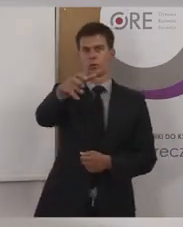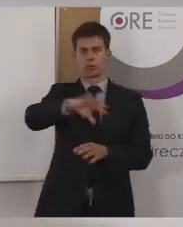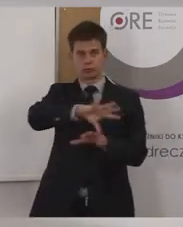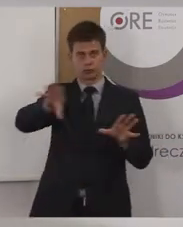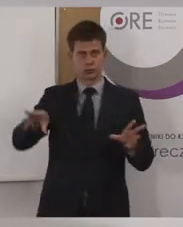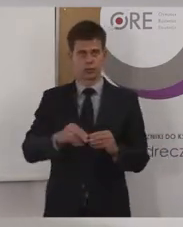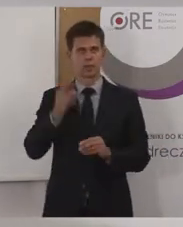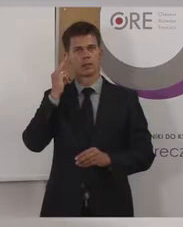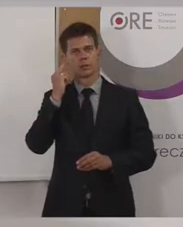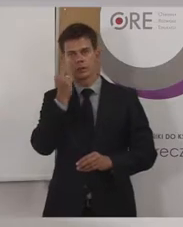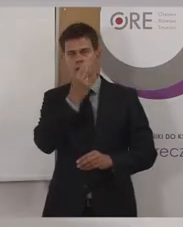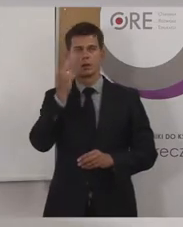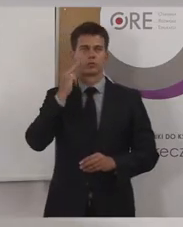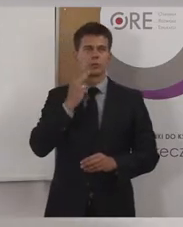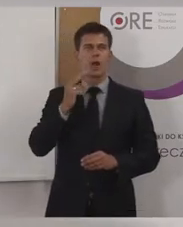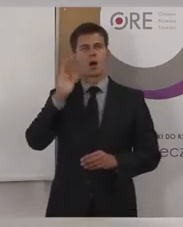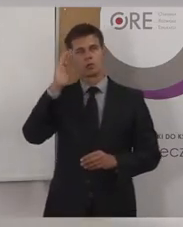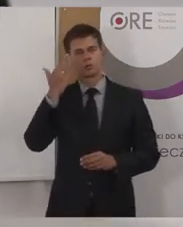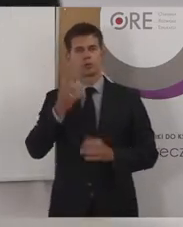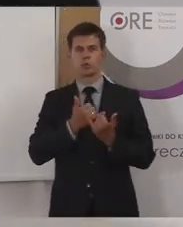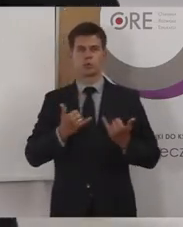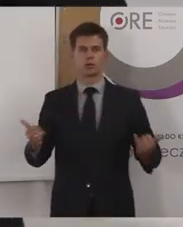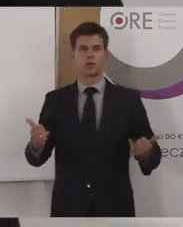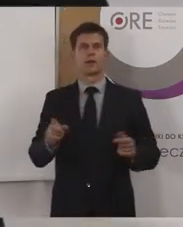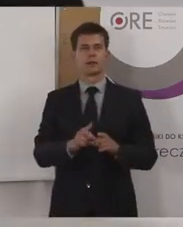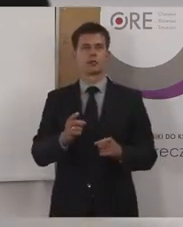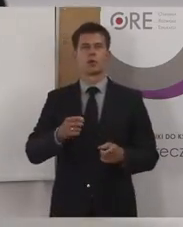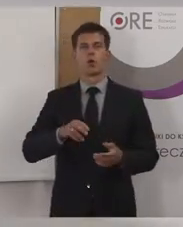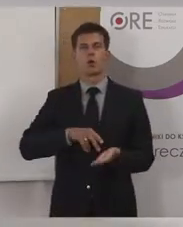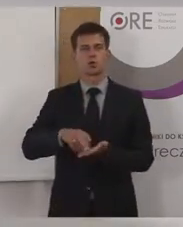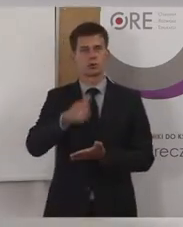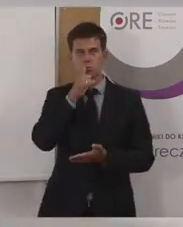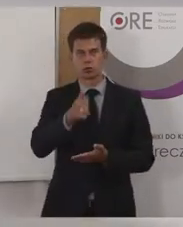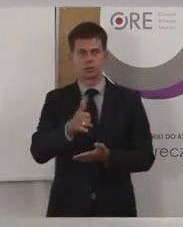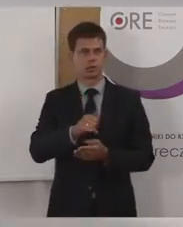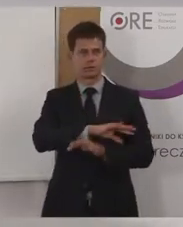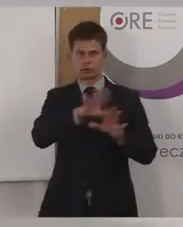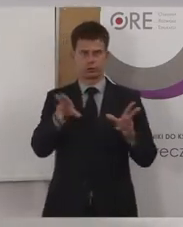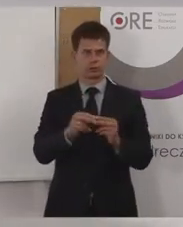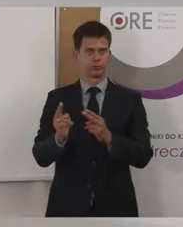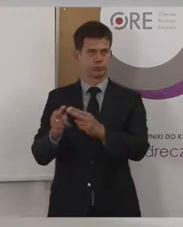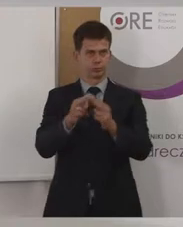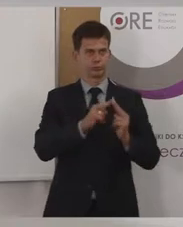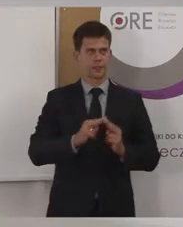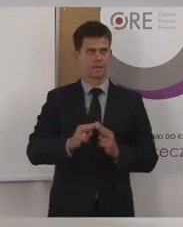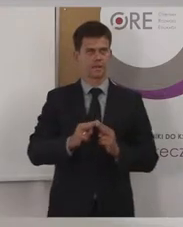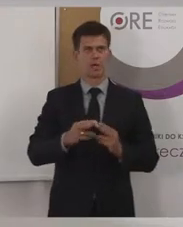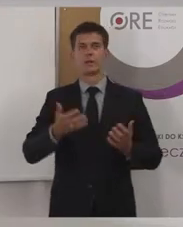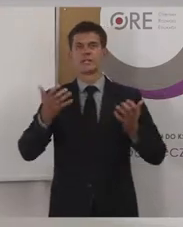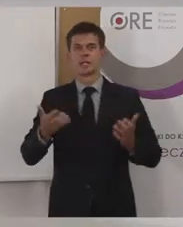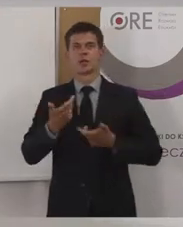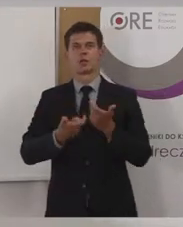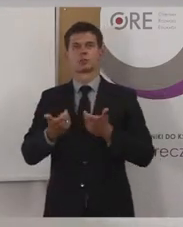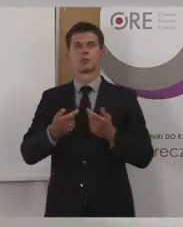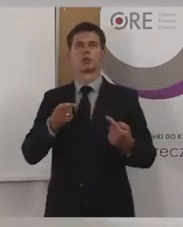wzrokowymi, słuchowymi, intelektualnymi, jak również manualnymi. I działamy ogólnie na rzecz szeroko